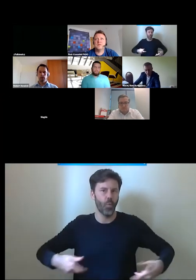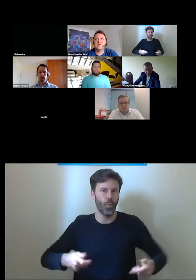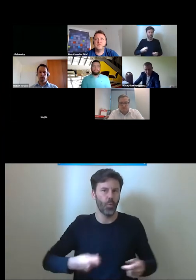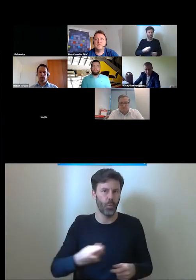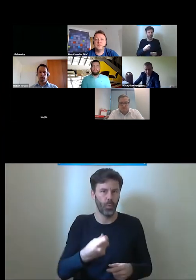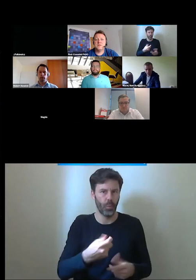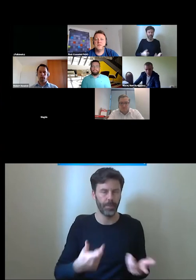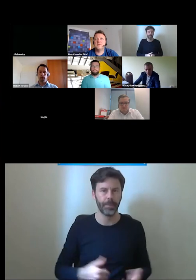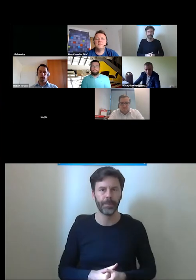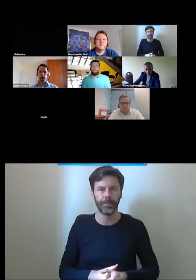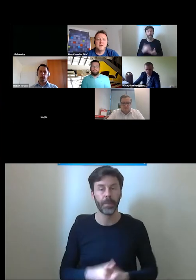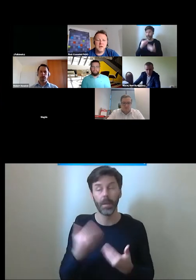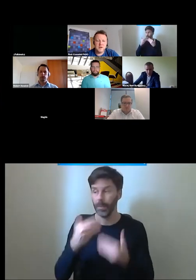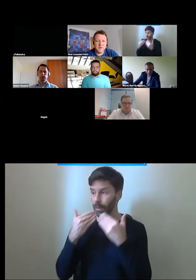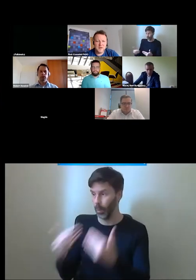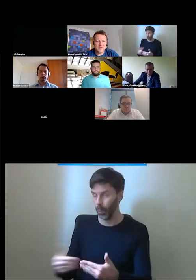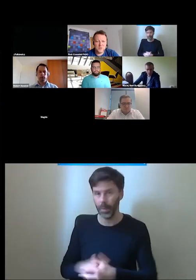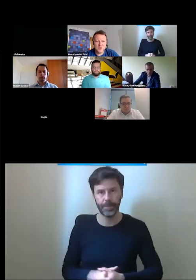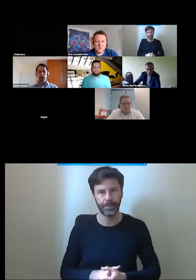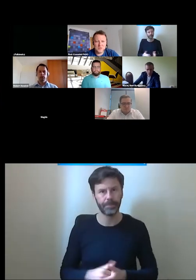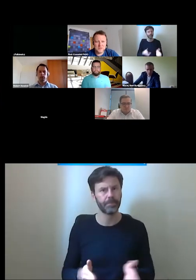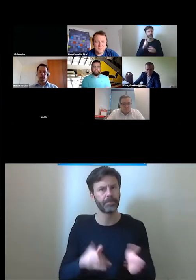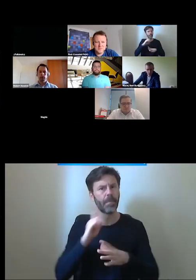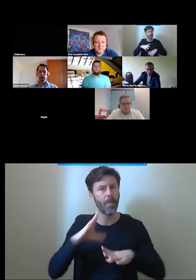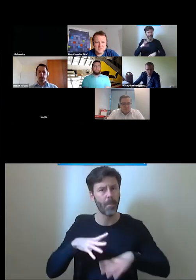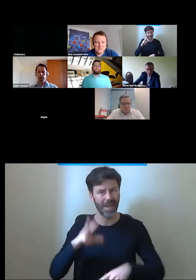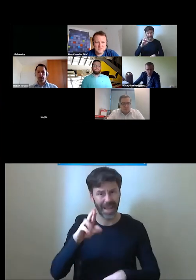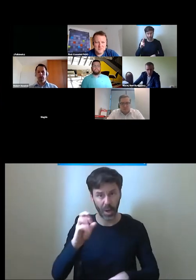Okej, dzięki. Pani Kevalu, udało się?